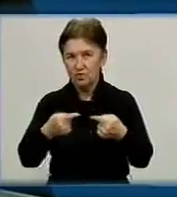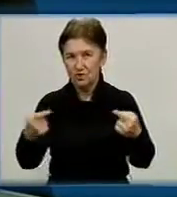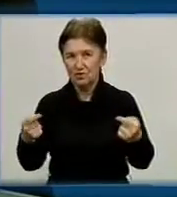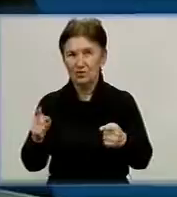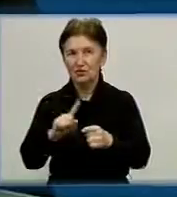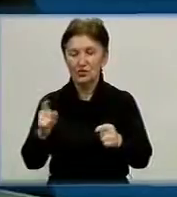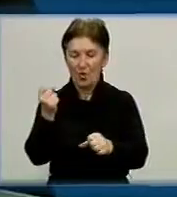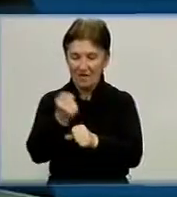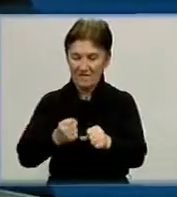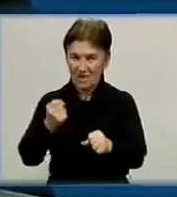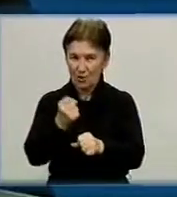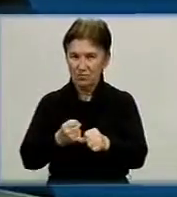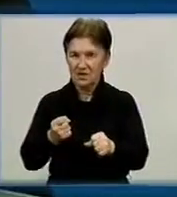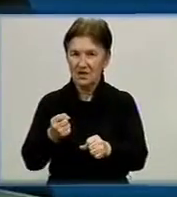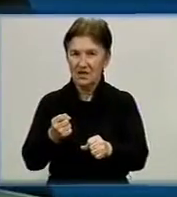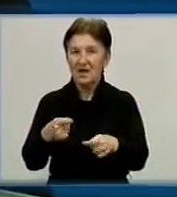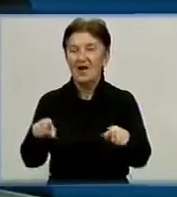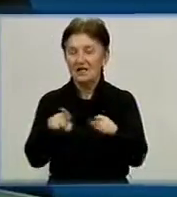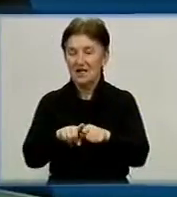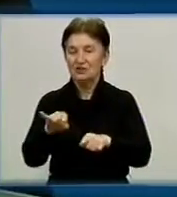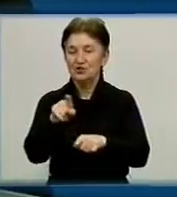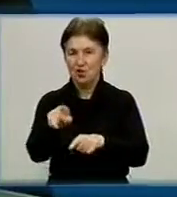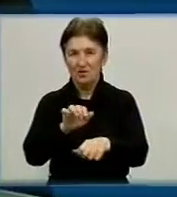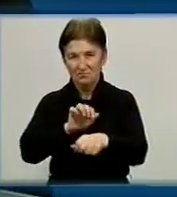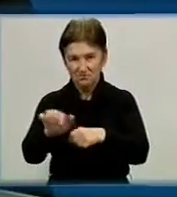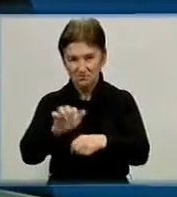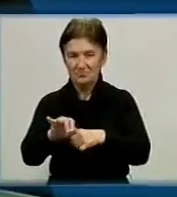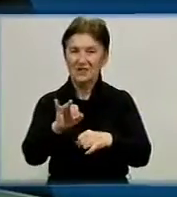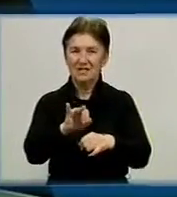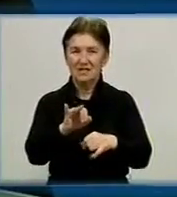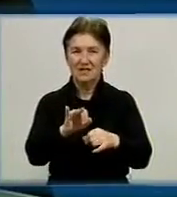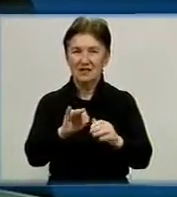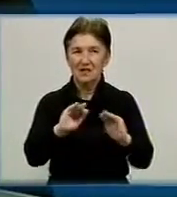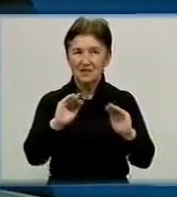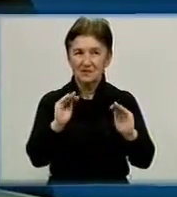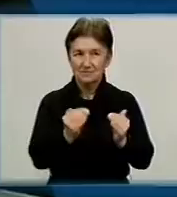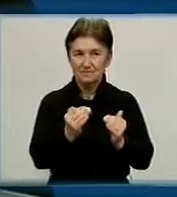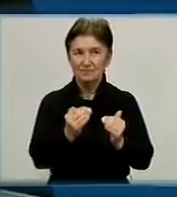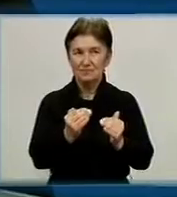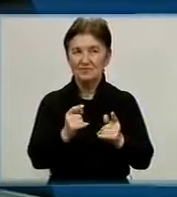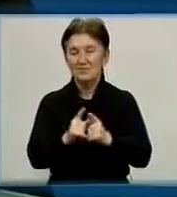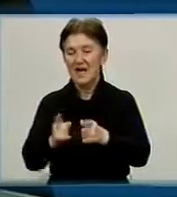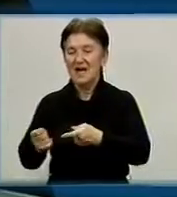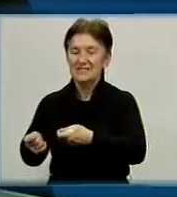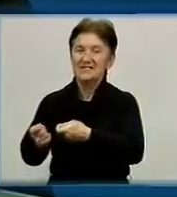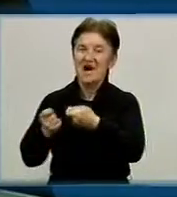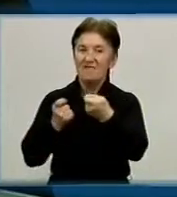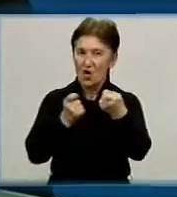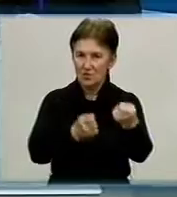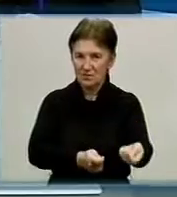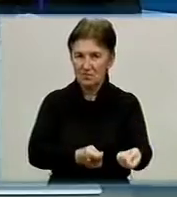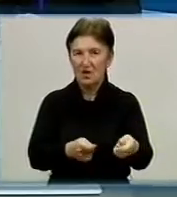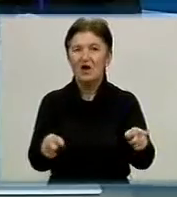виробили аграрії області, так і ту, що ми хоч і невеликі частини, але завозимо і за меж області,